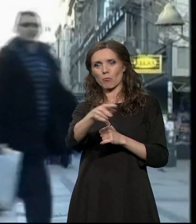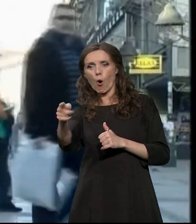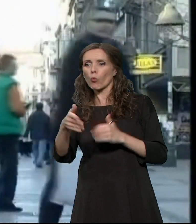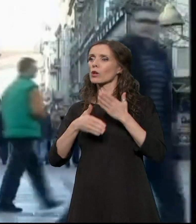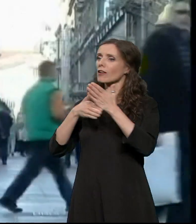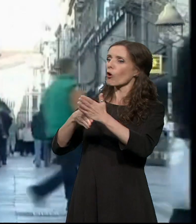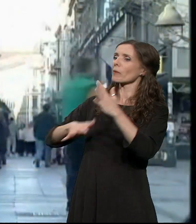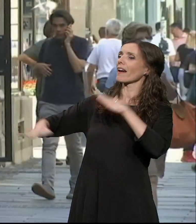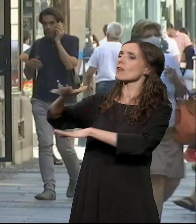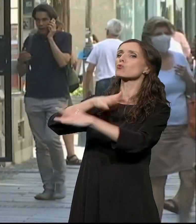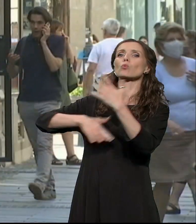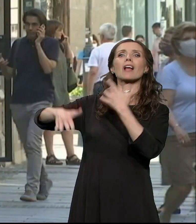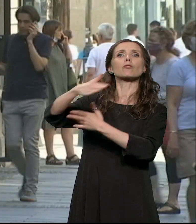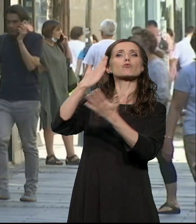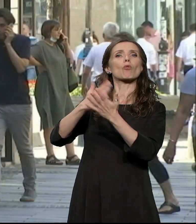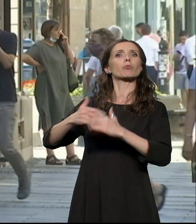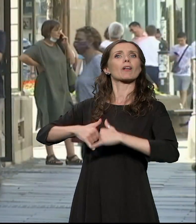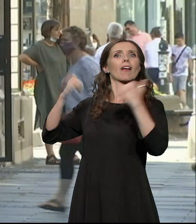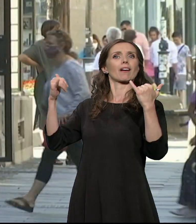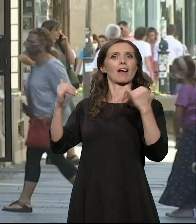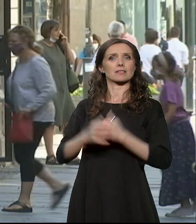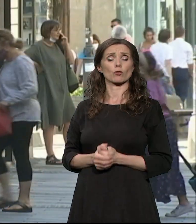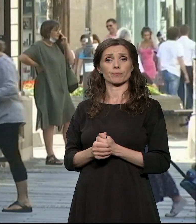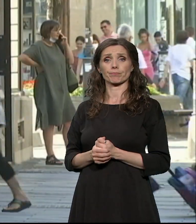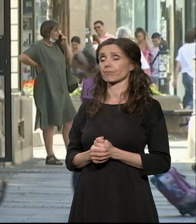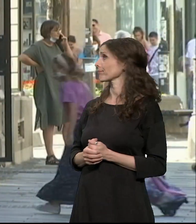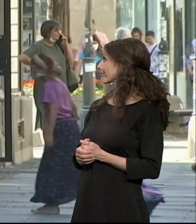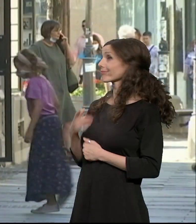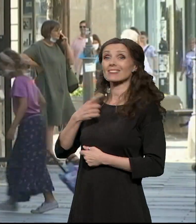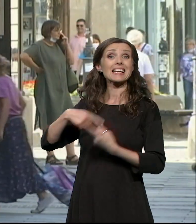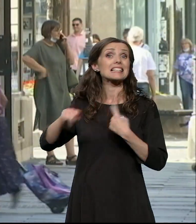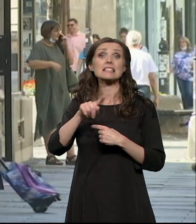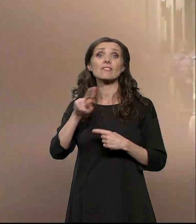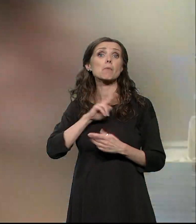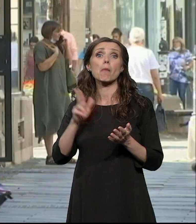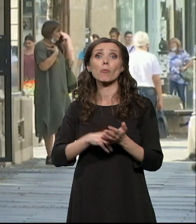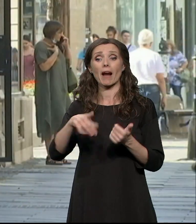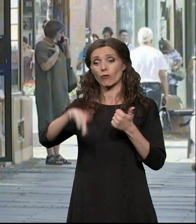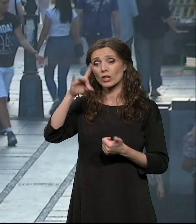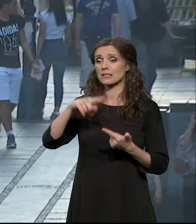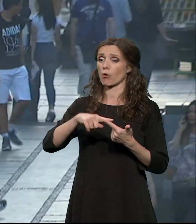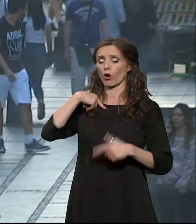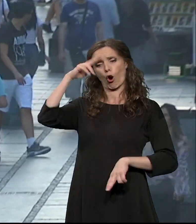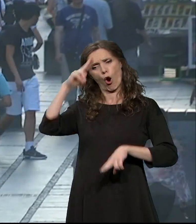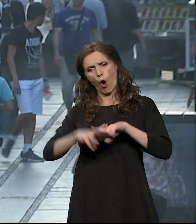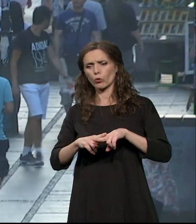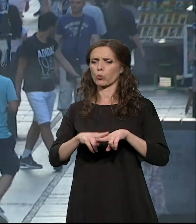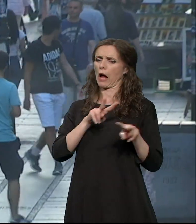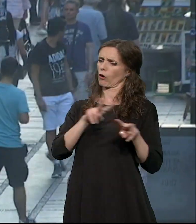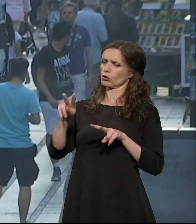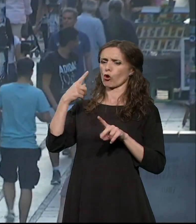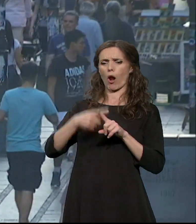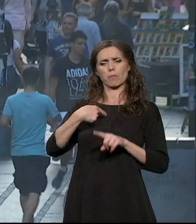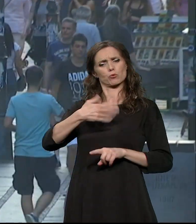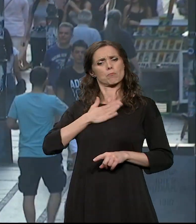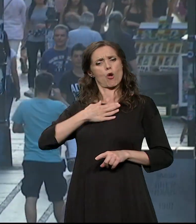razvoju društvu. Svako od nas ima pravo na izbor, donošenje odluke, kontrolu, odgovornost i pravo